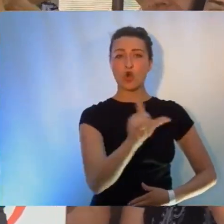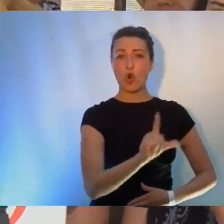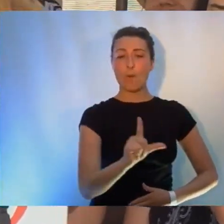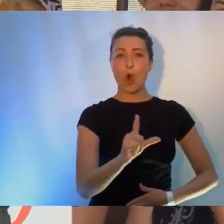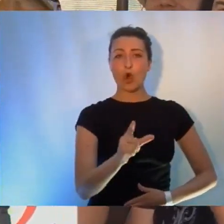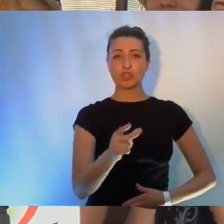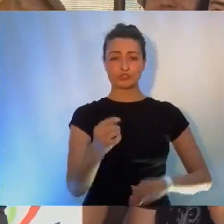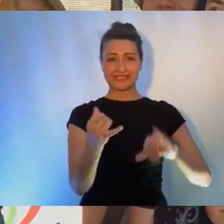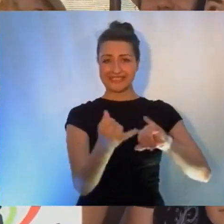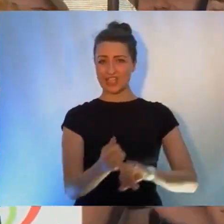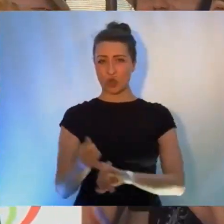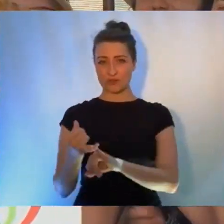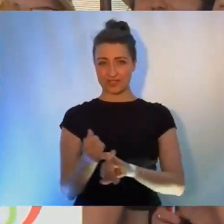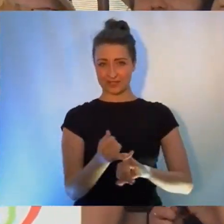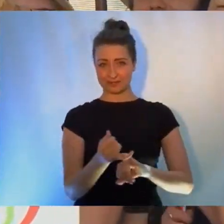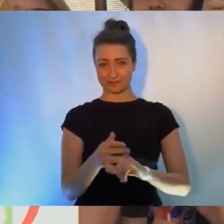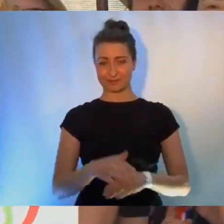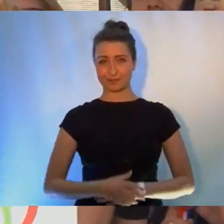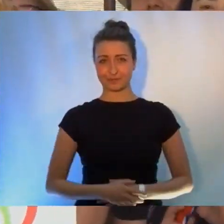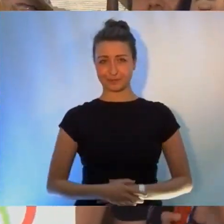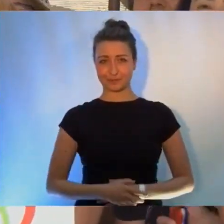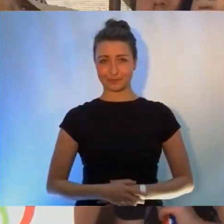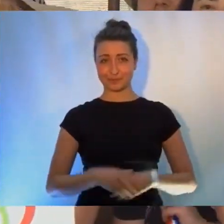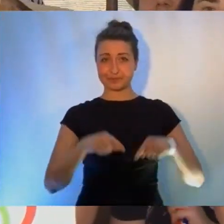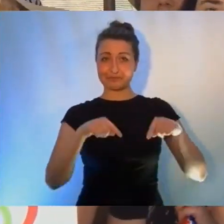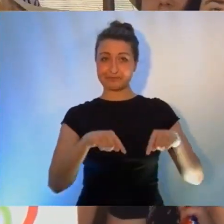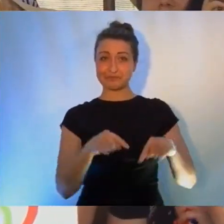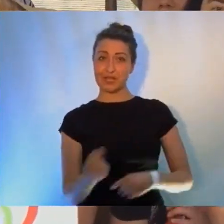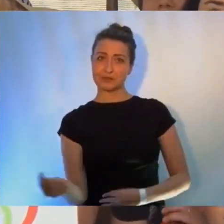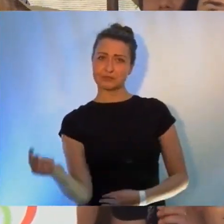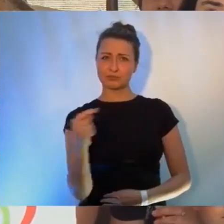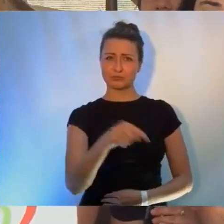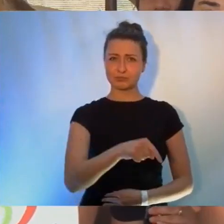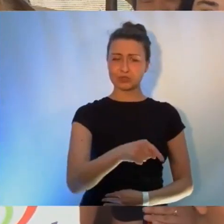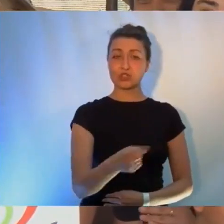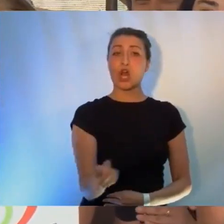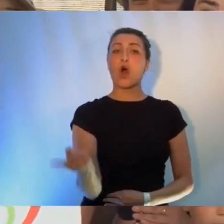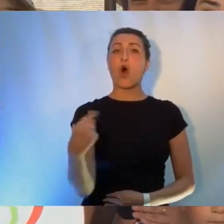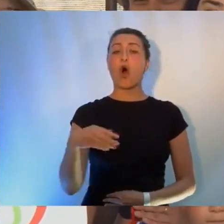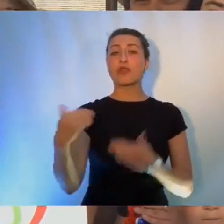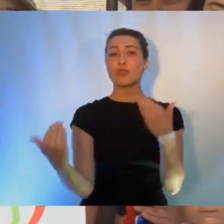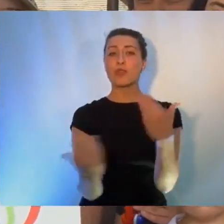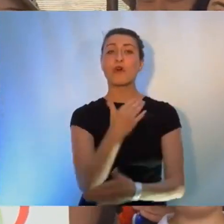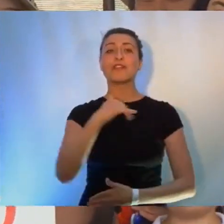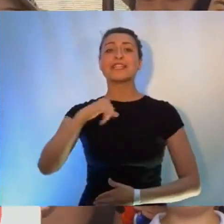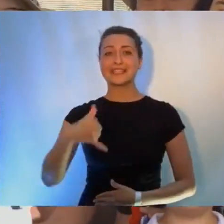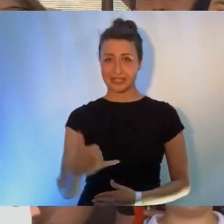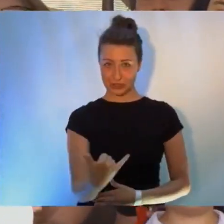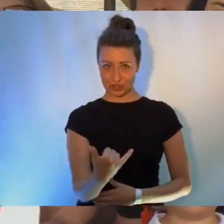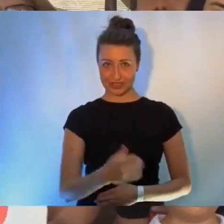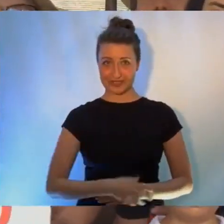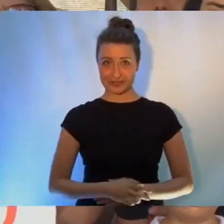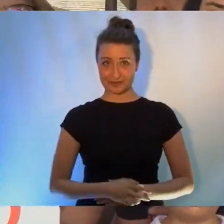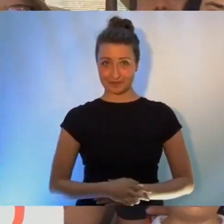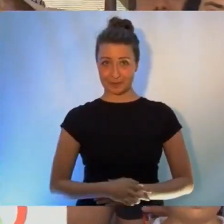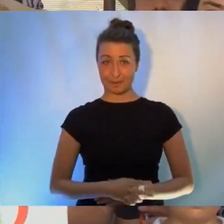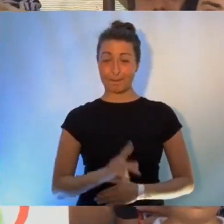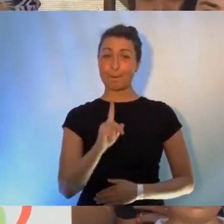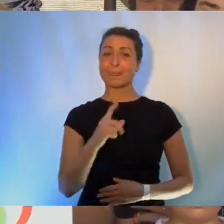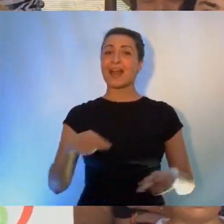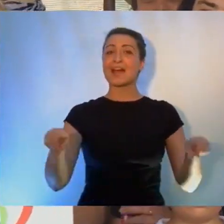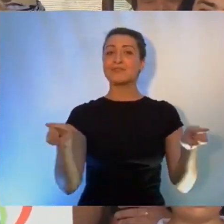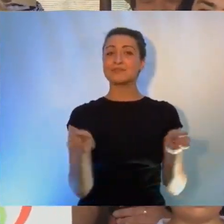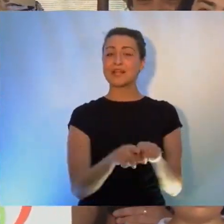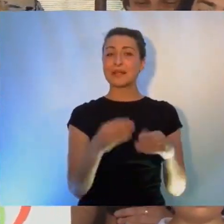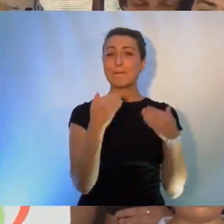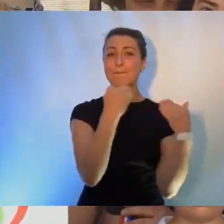z Nového Jíčína, ale vezeme vám taky kus pozdravu